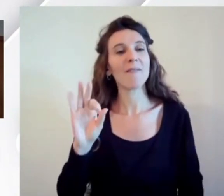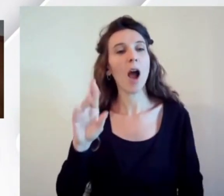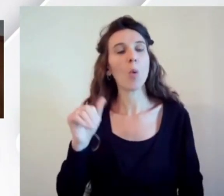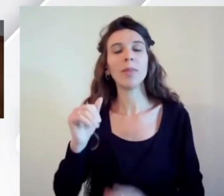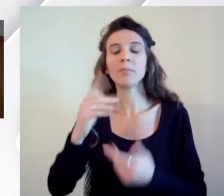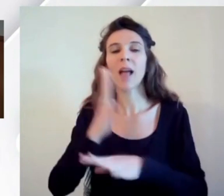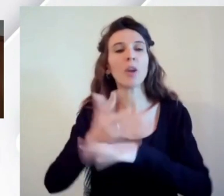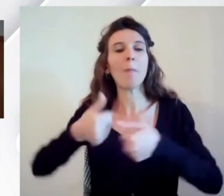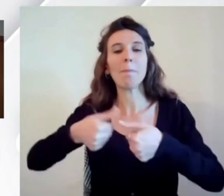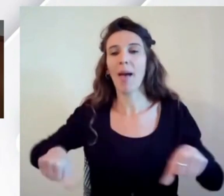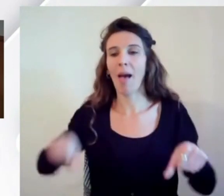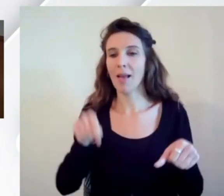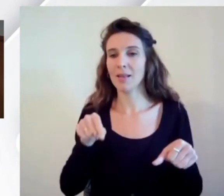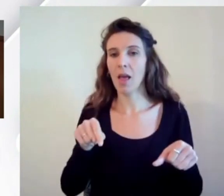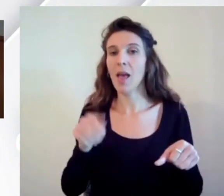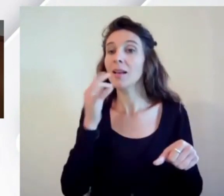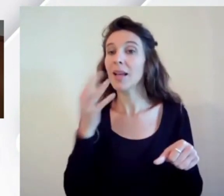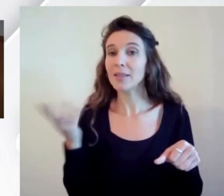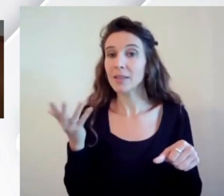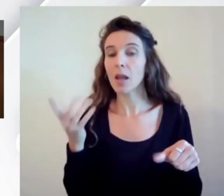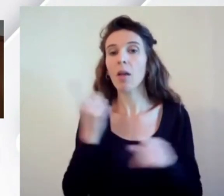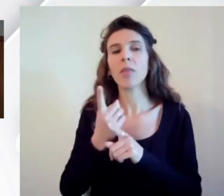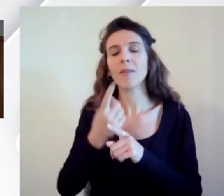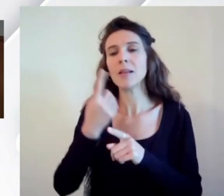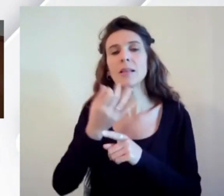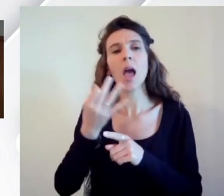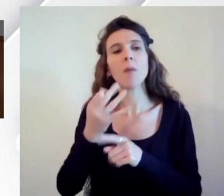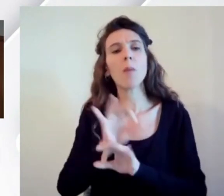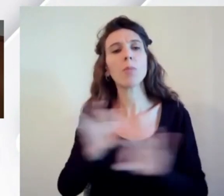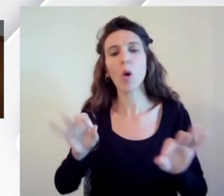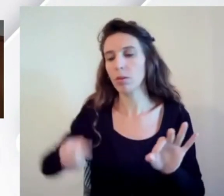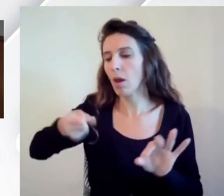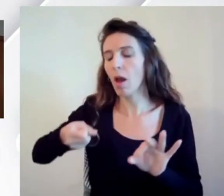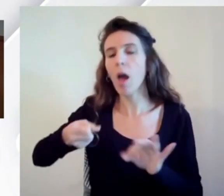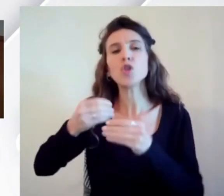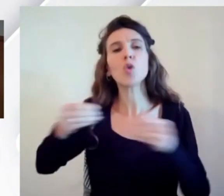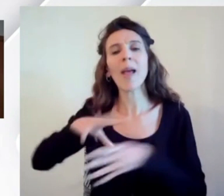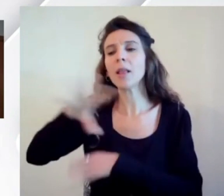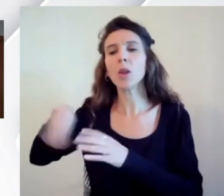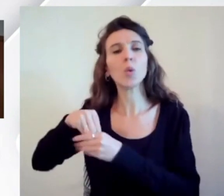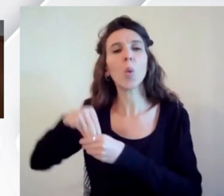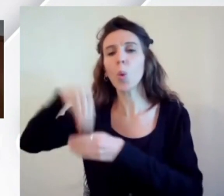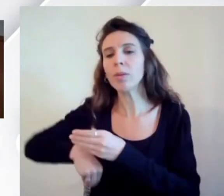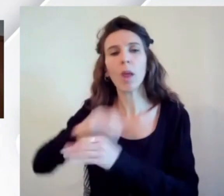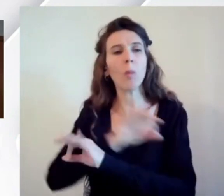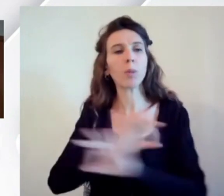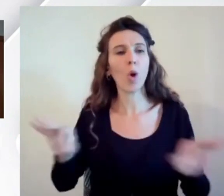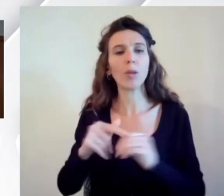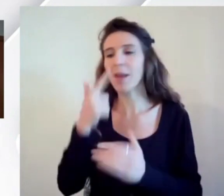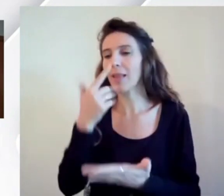partire sempre con la cassetta degli attrezzi giusta. Che cos'è questa cassetta degli attrezzi?